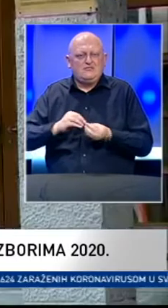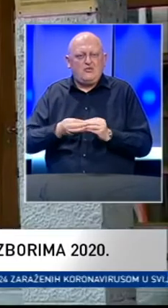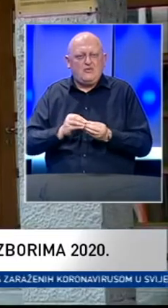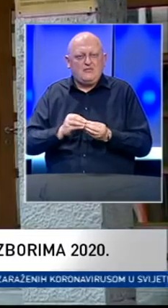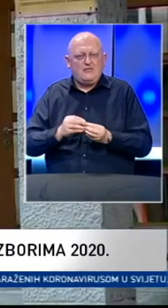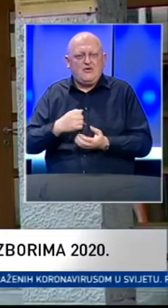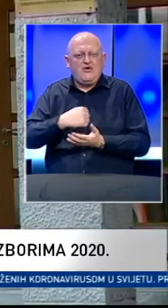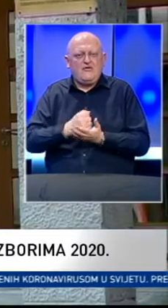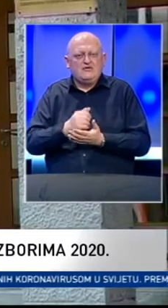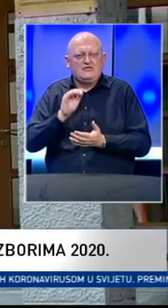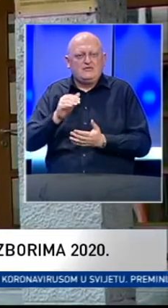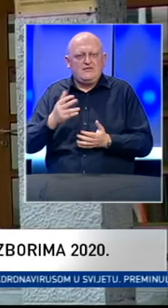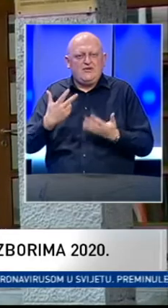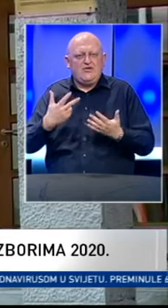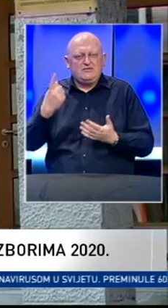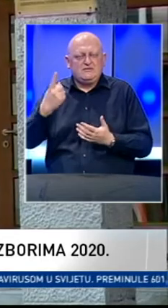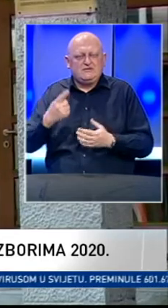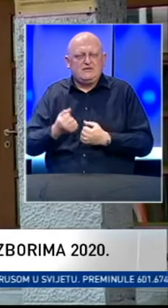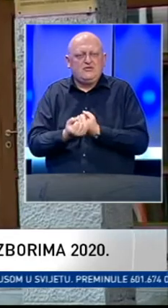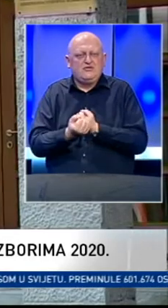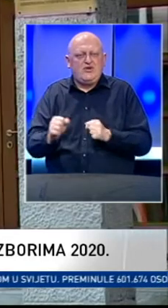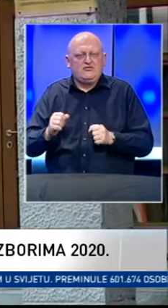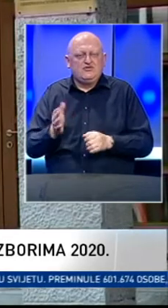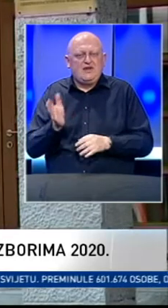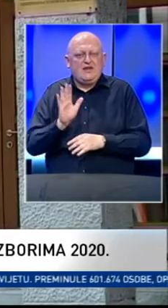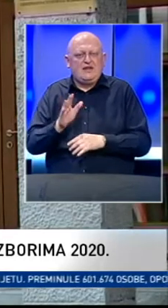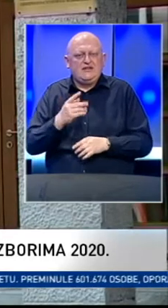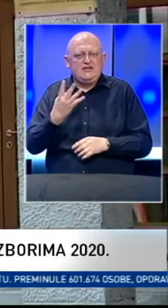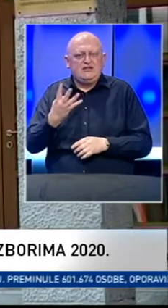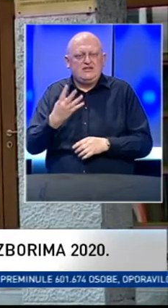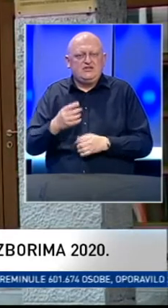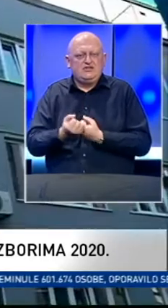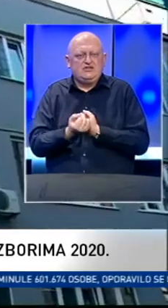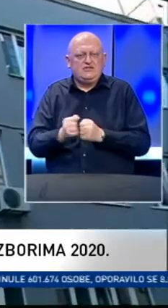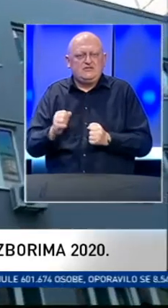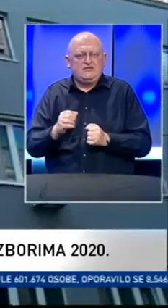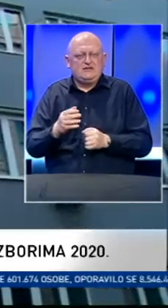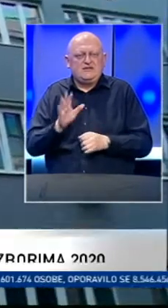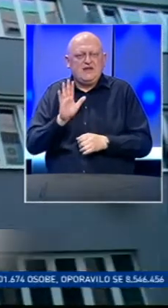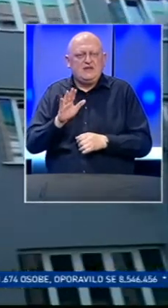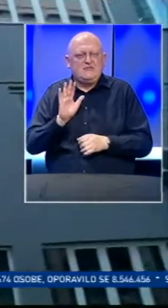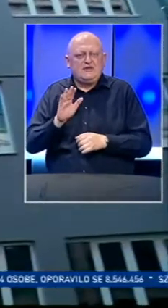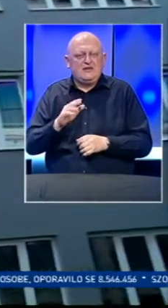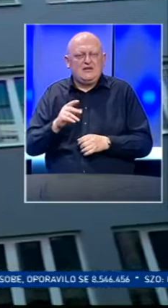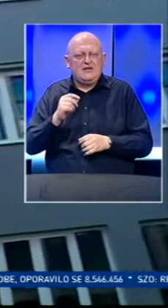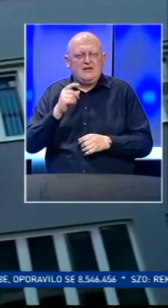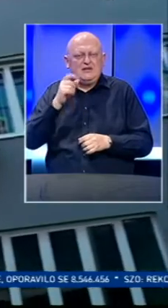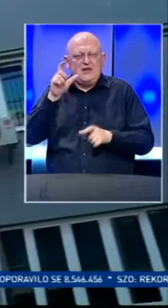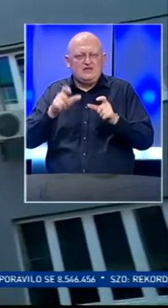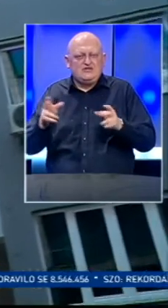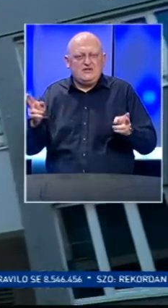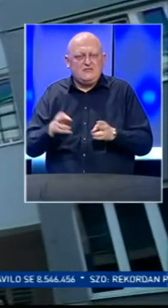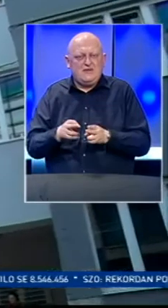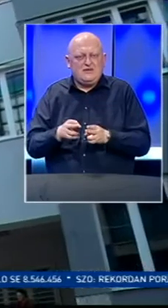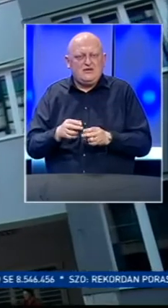nedostatak. Ovjerene su prijeve i 81. neovisnog kandidata te četiri neovisna kandidata pripadnika nacionalnih